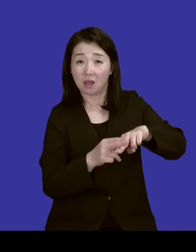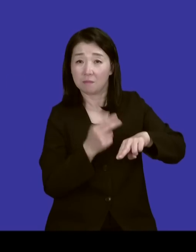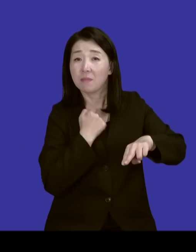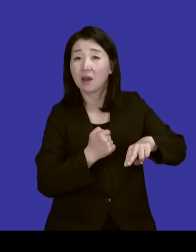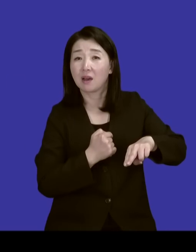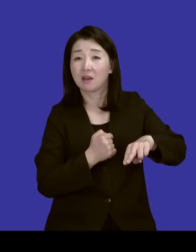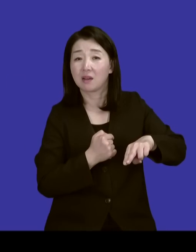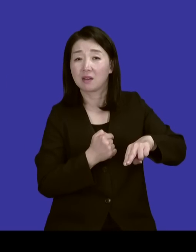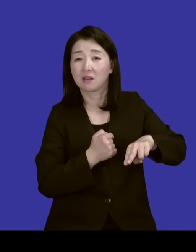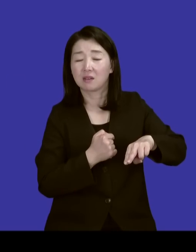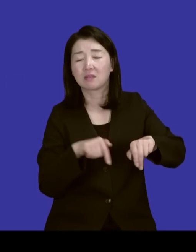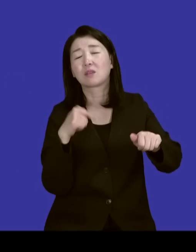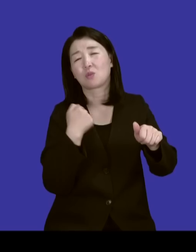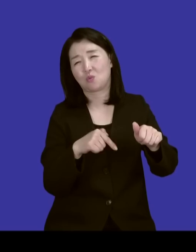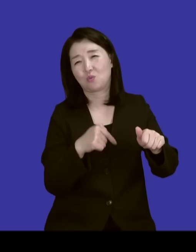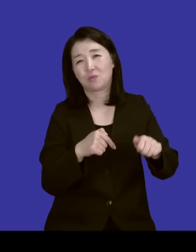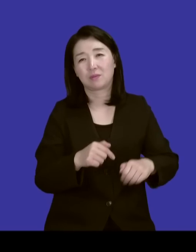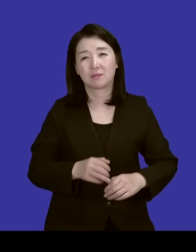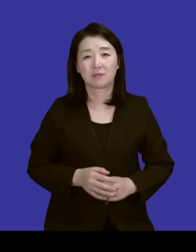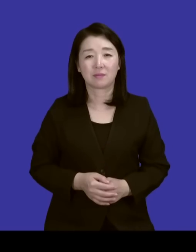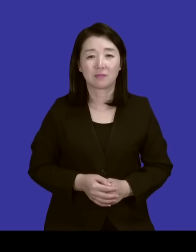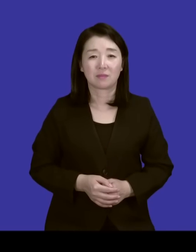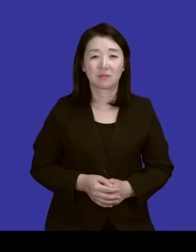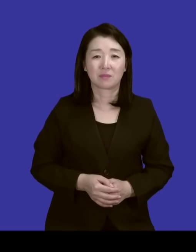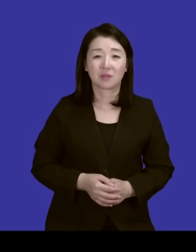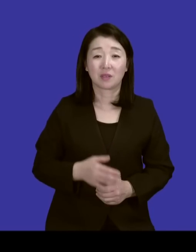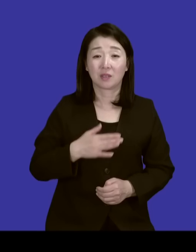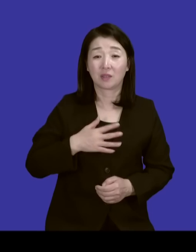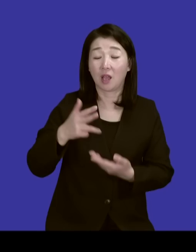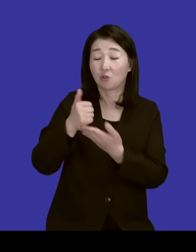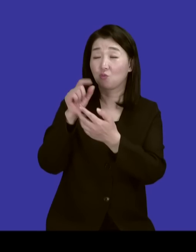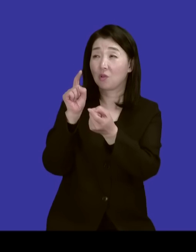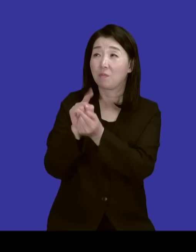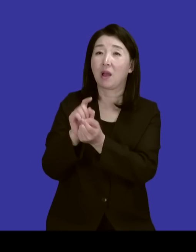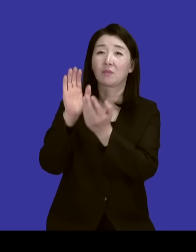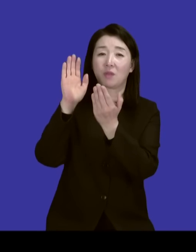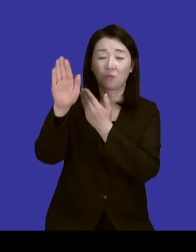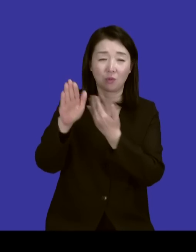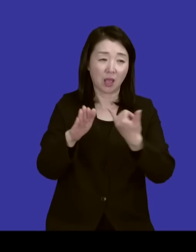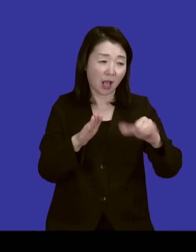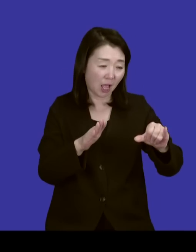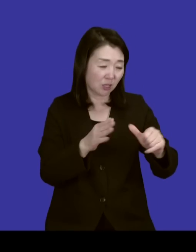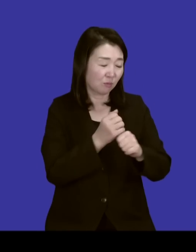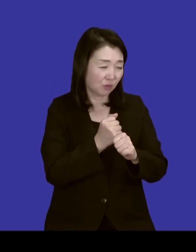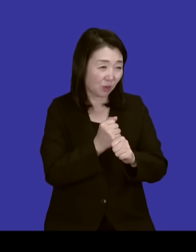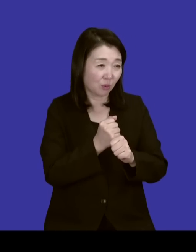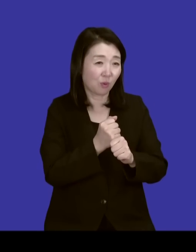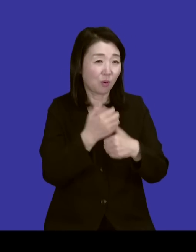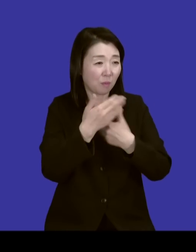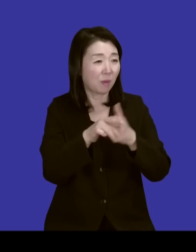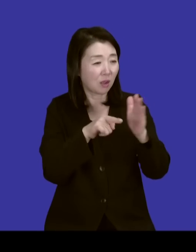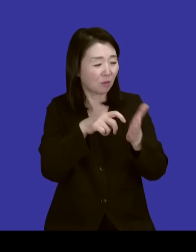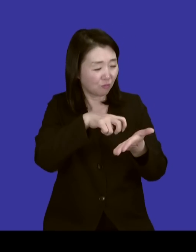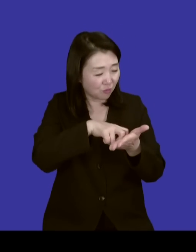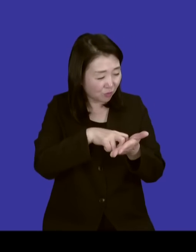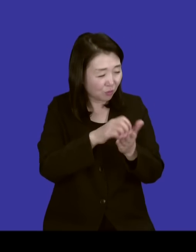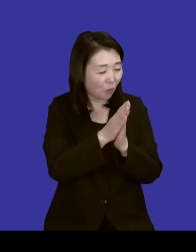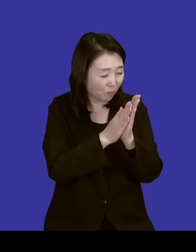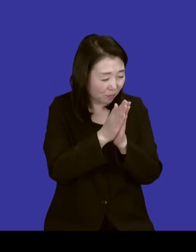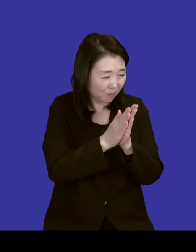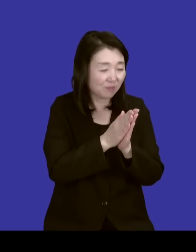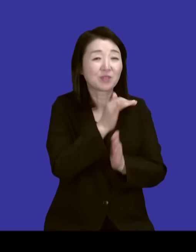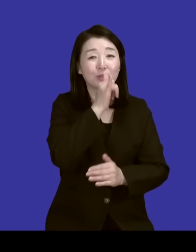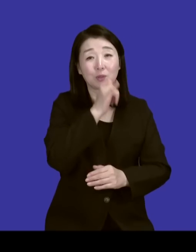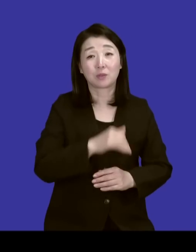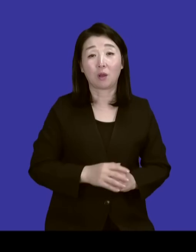그렇게 교육을 시켰어요. 그리고 이 주님을 만나고 나서 내가 애들 붙잡고 애들 방에 들어가서 무릎 꿇고 빌었죠.